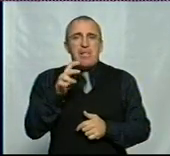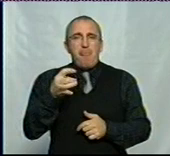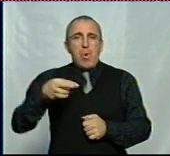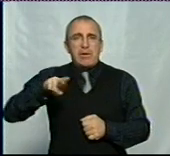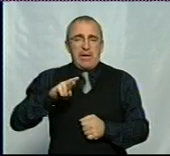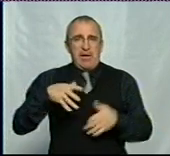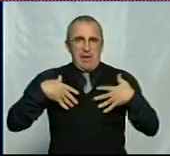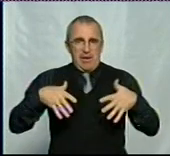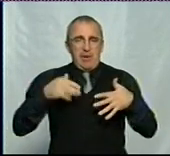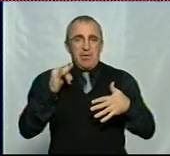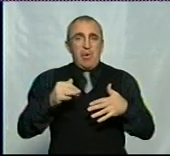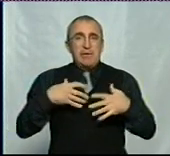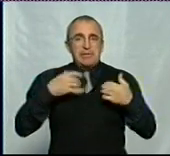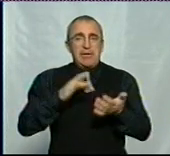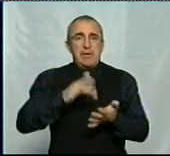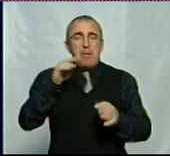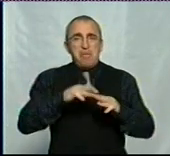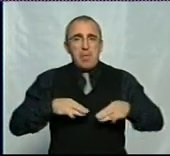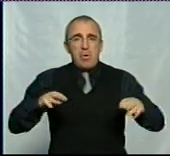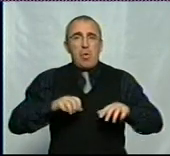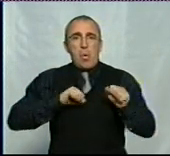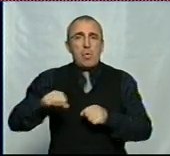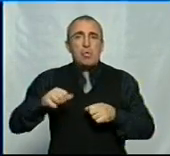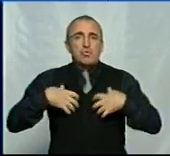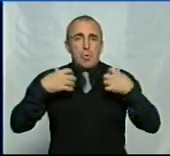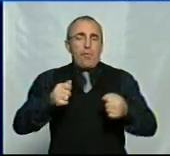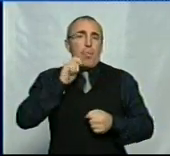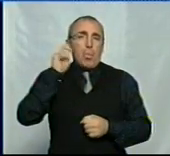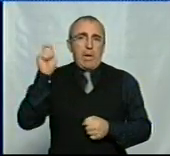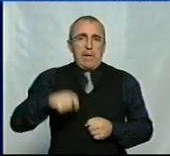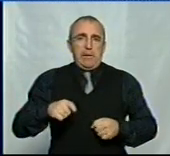матеріалами Центру громадського здоров'я Міністерства охорони здоров'я України.